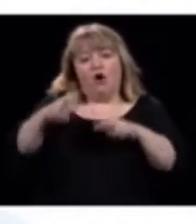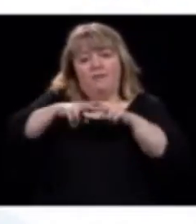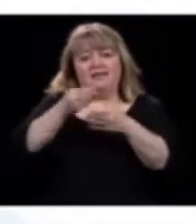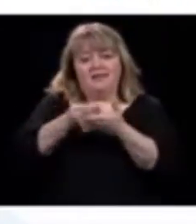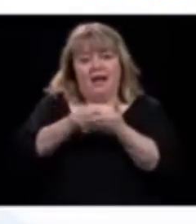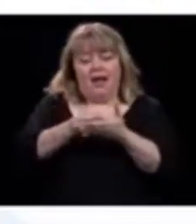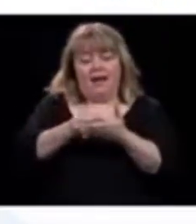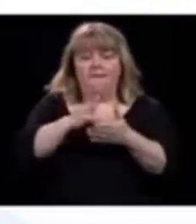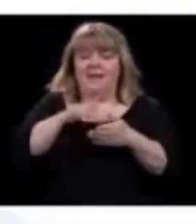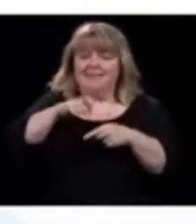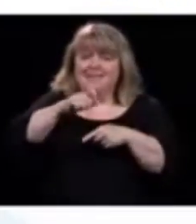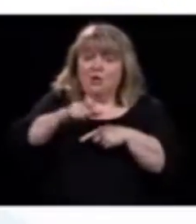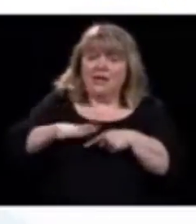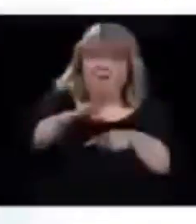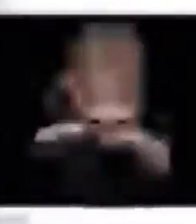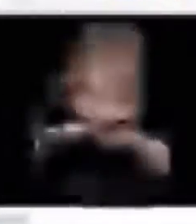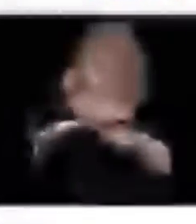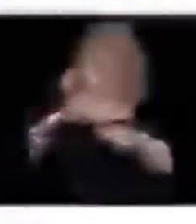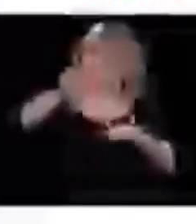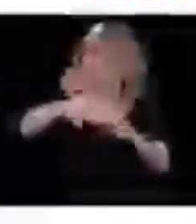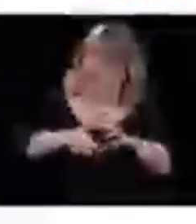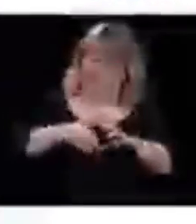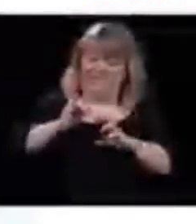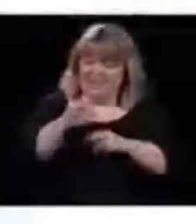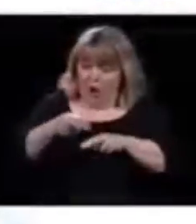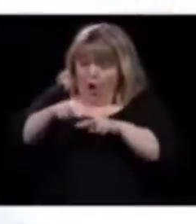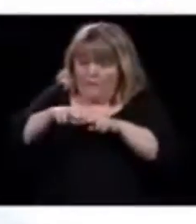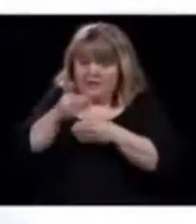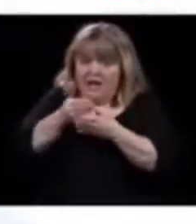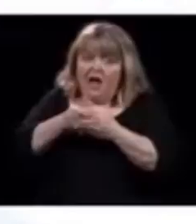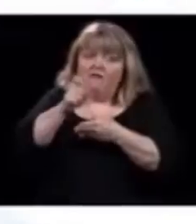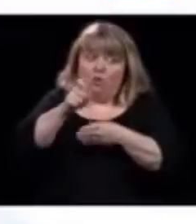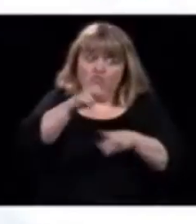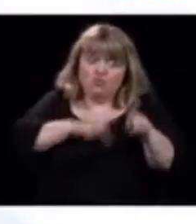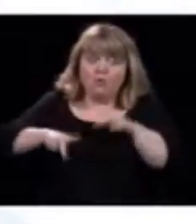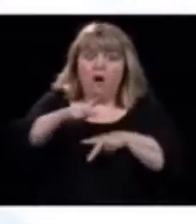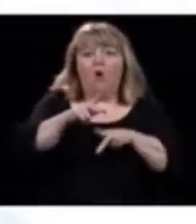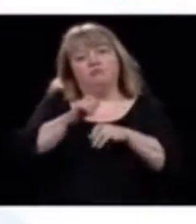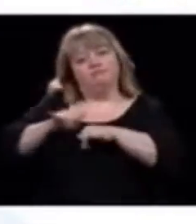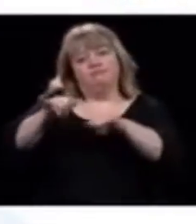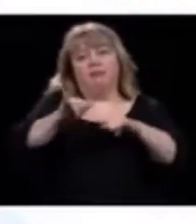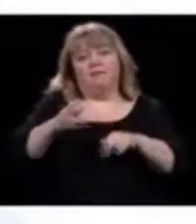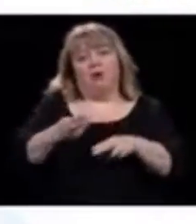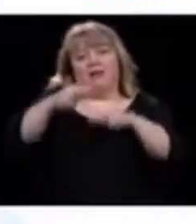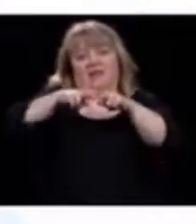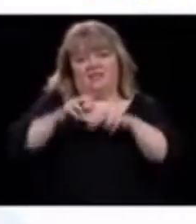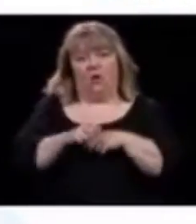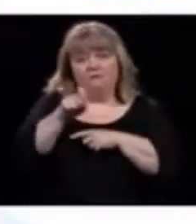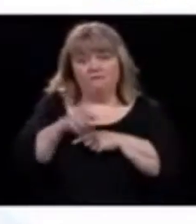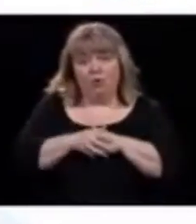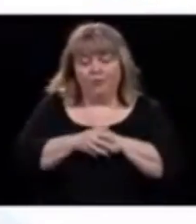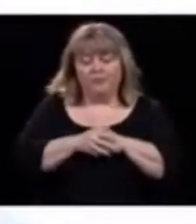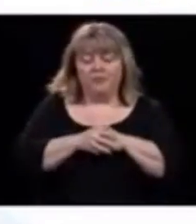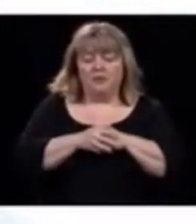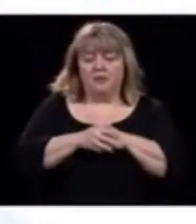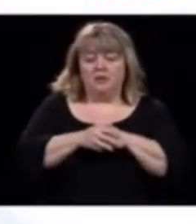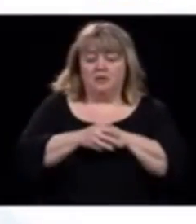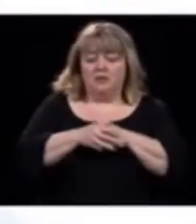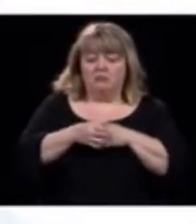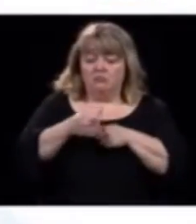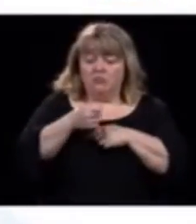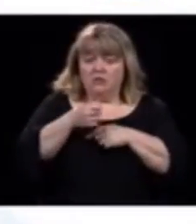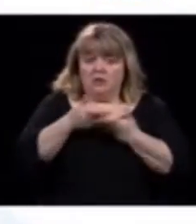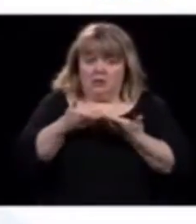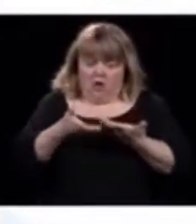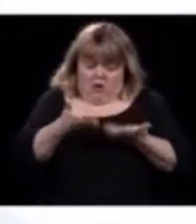augmentations de salaire, on donne la même augmentation à tout le monde. Mais nous, on pense, là, puis c'est encore plus vrai avec l'arrivée du chèque de 2 000